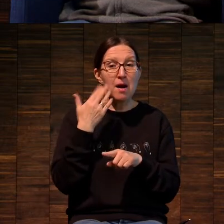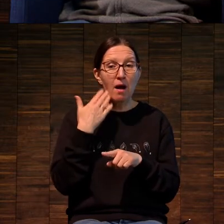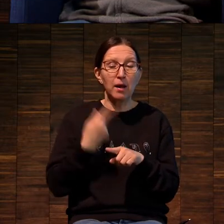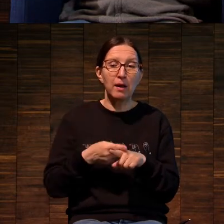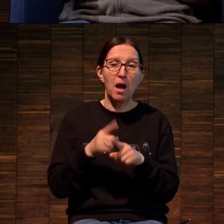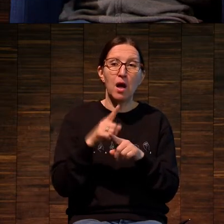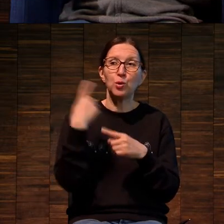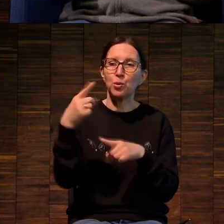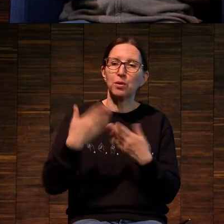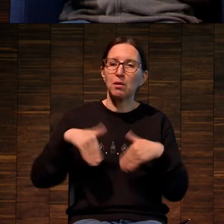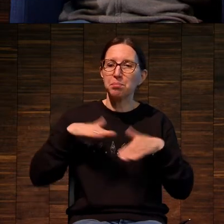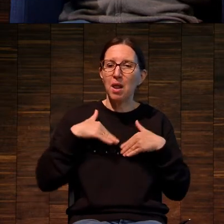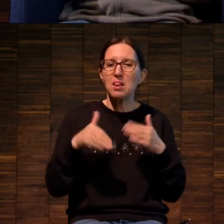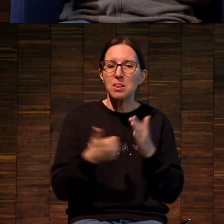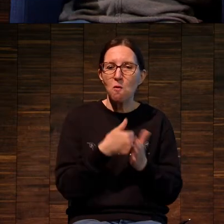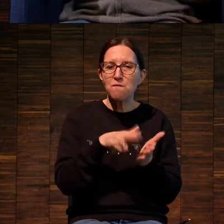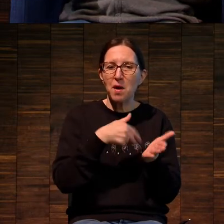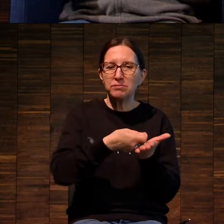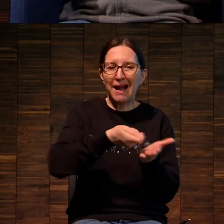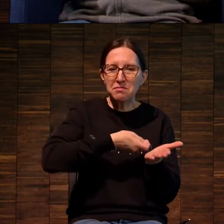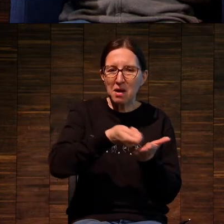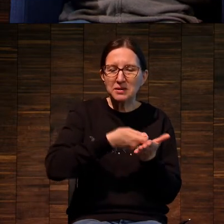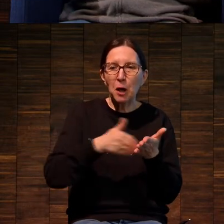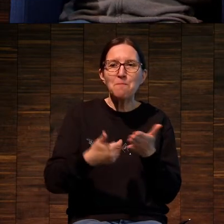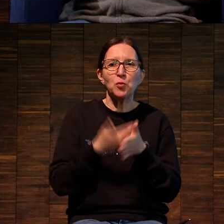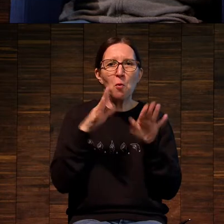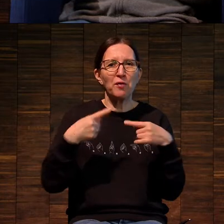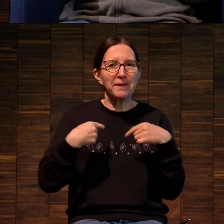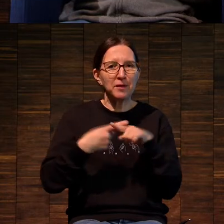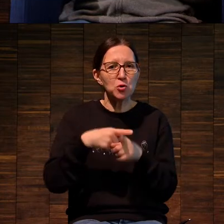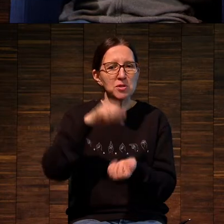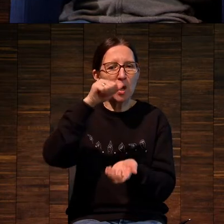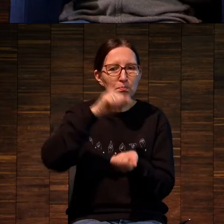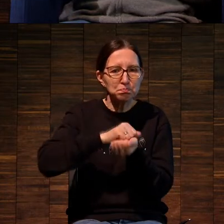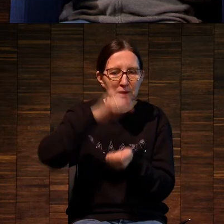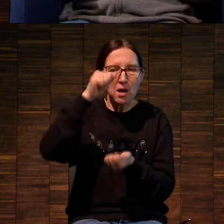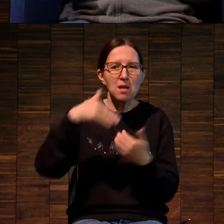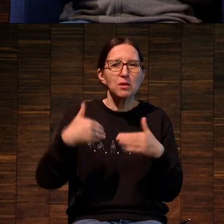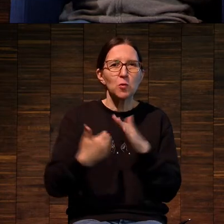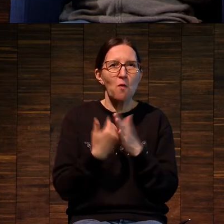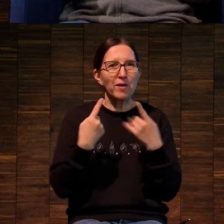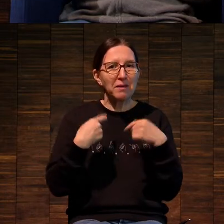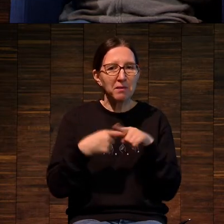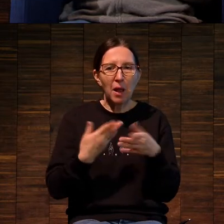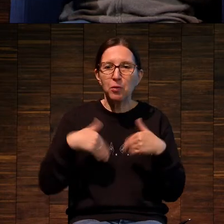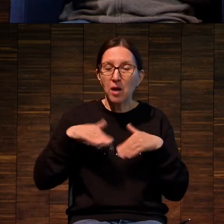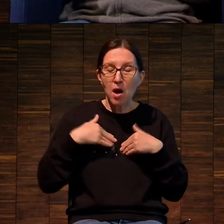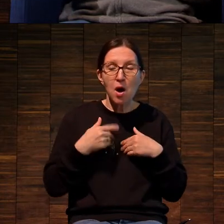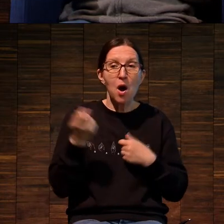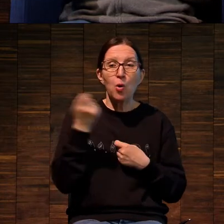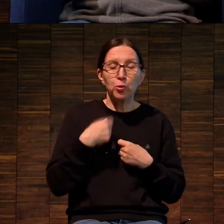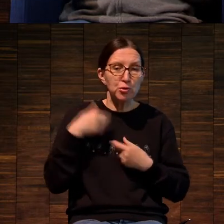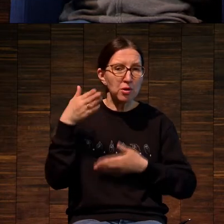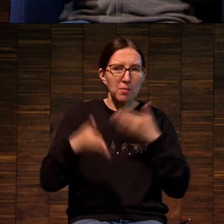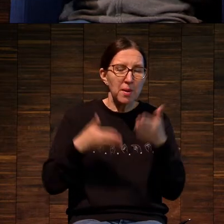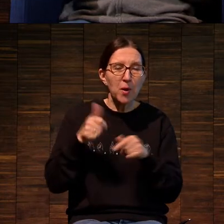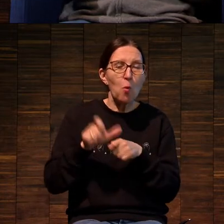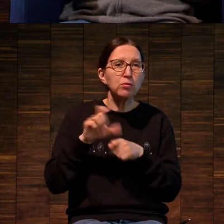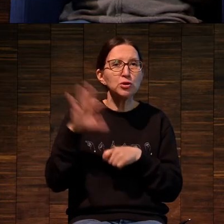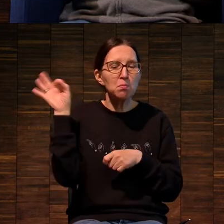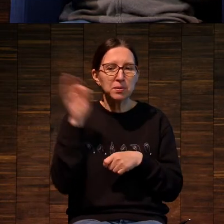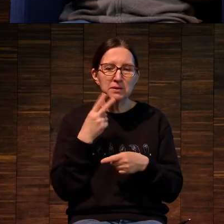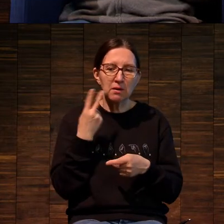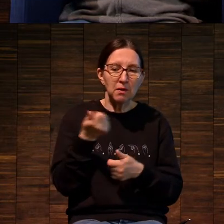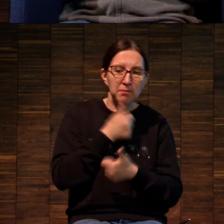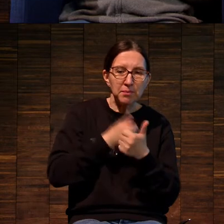краска, новое техническое устройство, новый печатный станок, новая технология печати, художники очень быстро все это